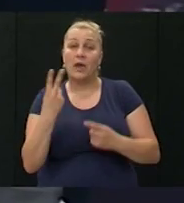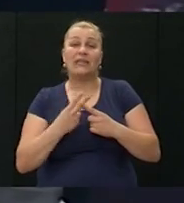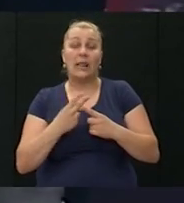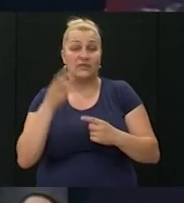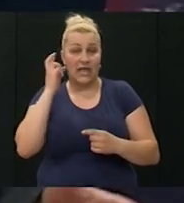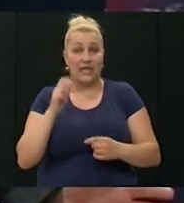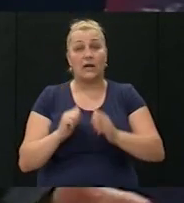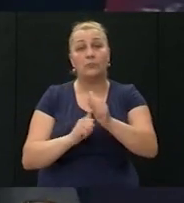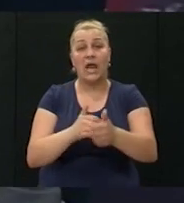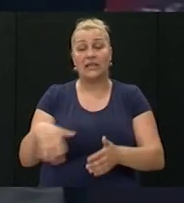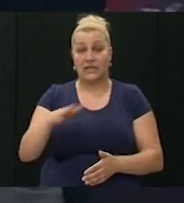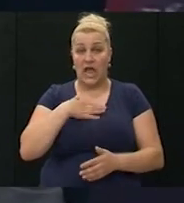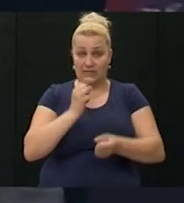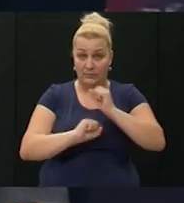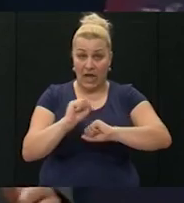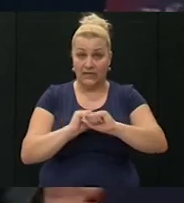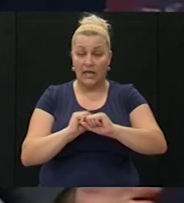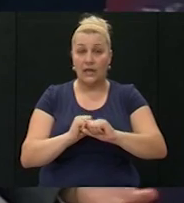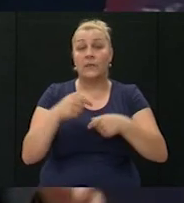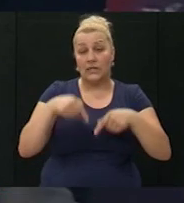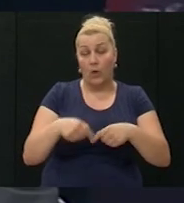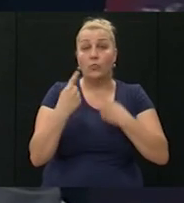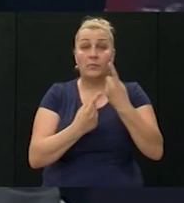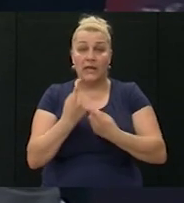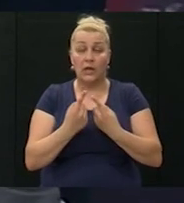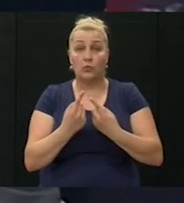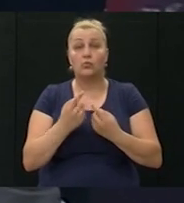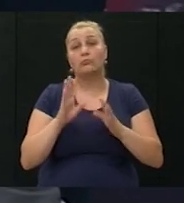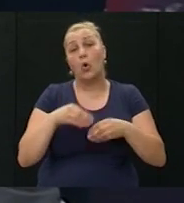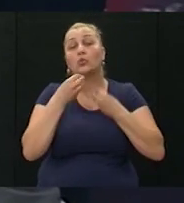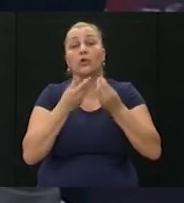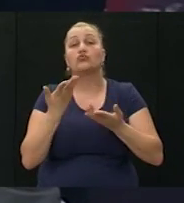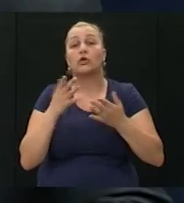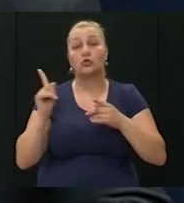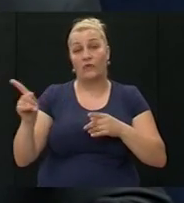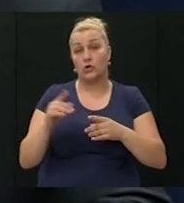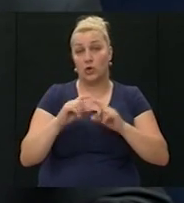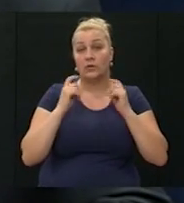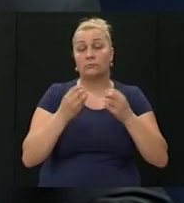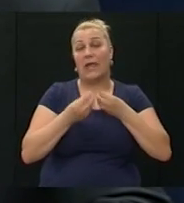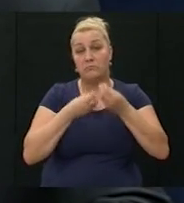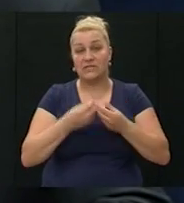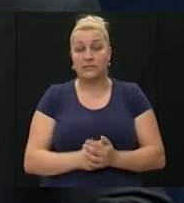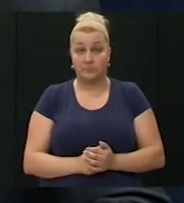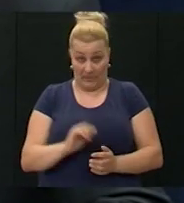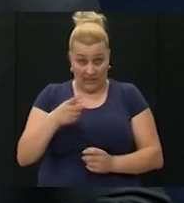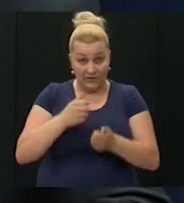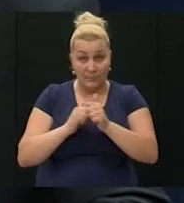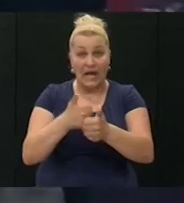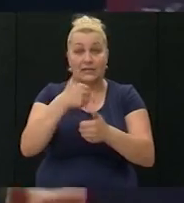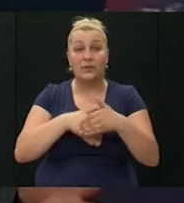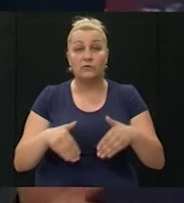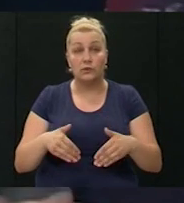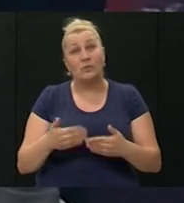branitelje i da imamo priliku nešto reći u vašoj emisiji. Pratite prvu crcu? Pa ponekad